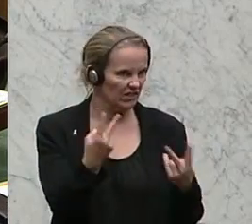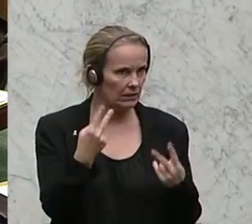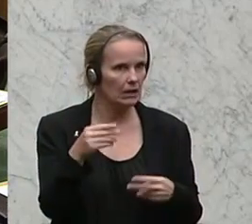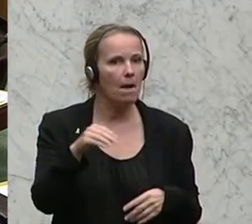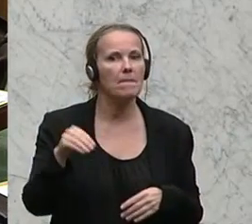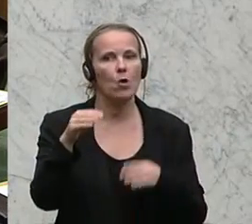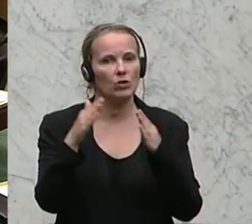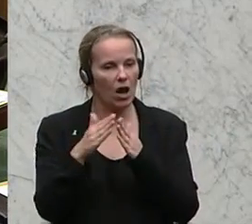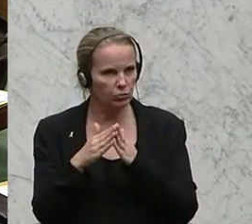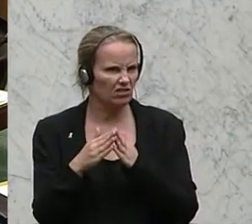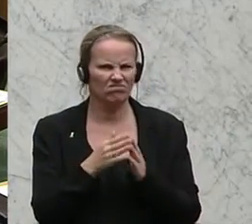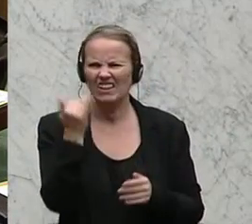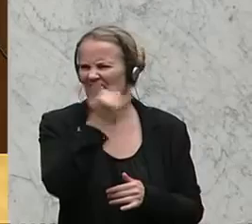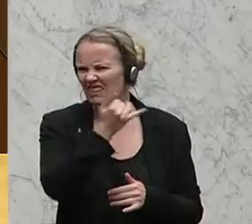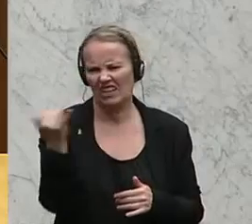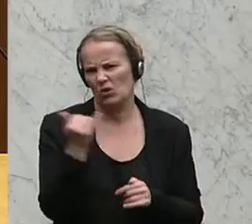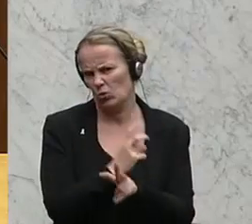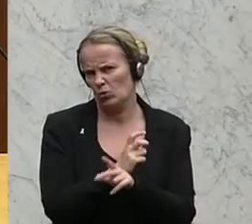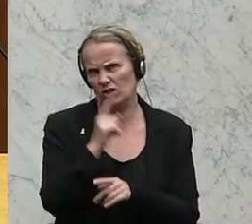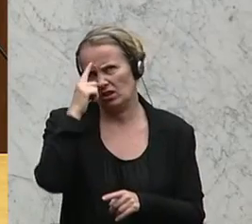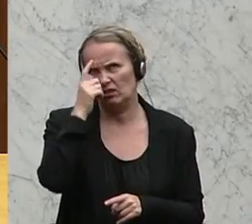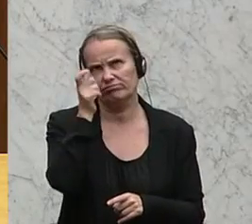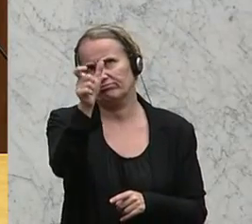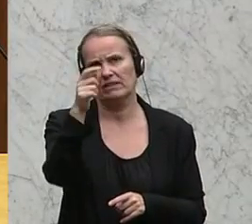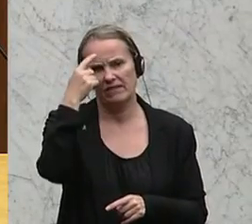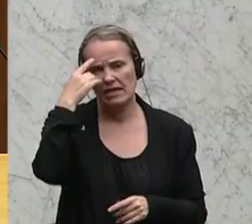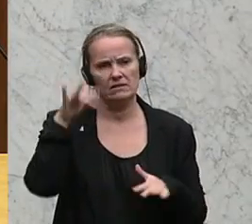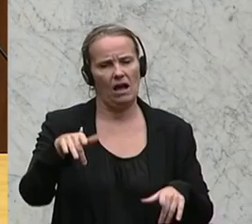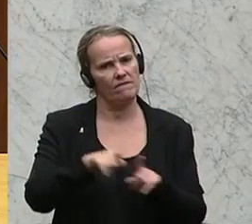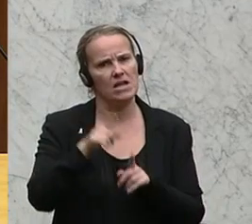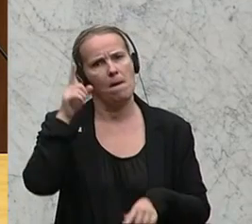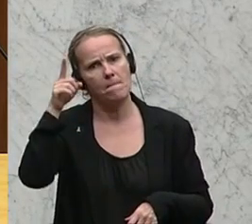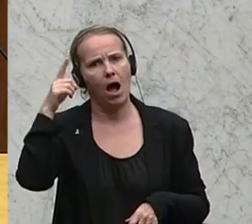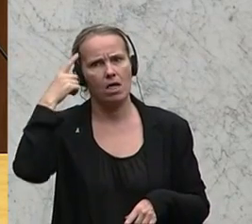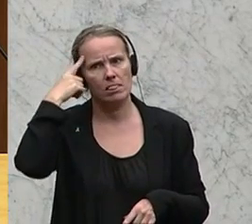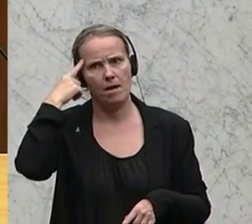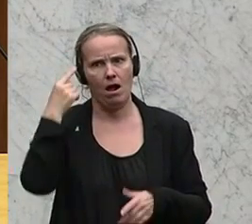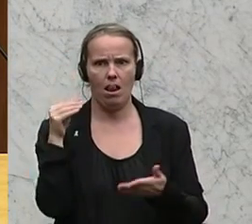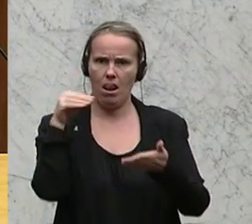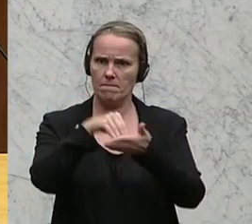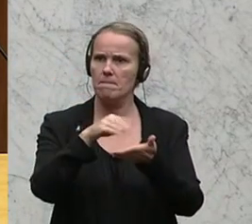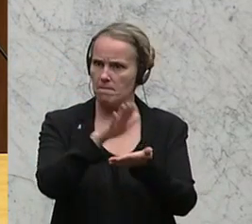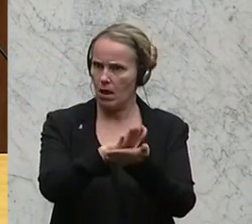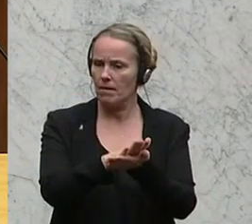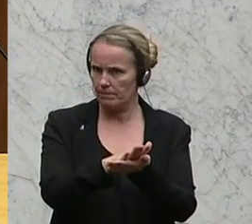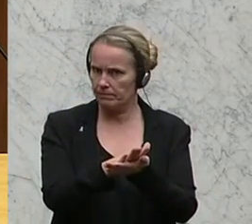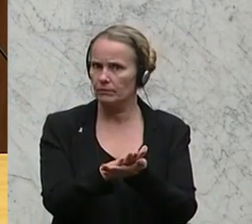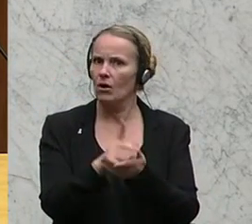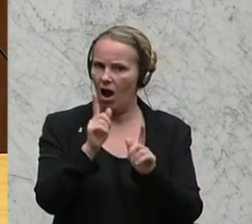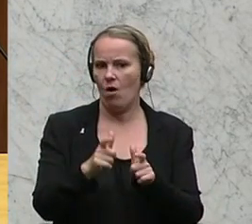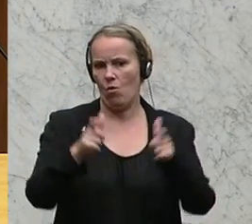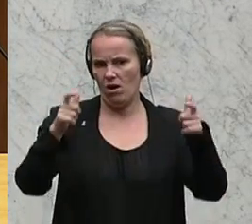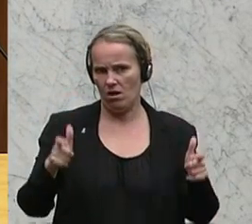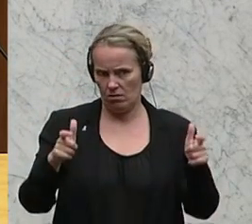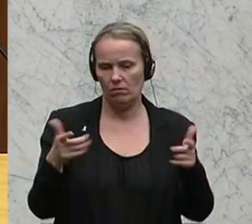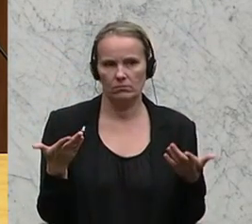Mauthausen, das ist jedem Österreicher, ein Begriff, hier als Mahnmal nach wie vor erhalten wird und dementsprechend auch ausgebaut